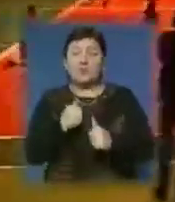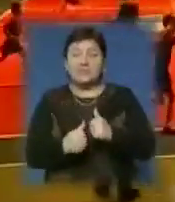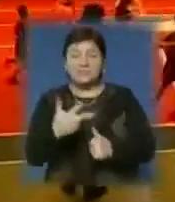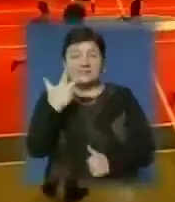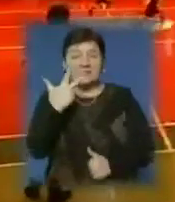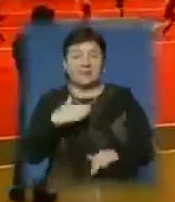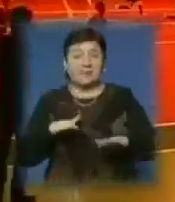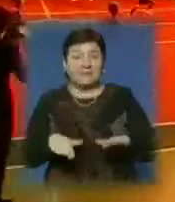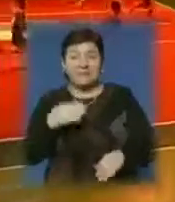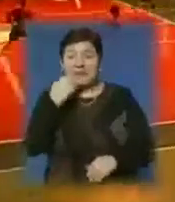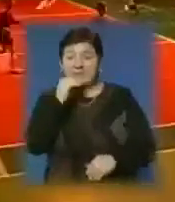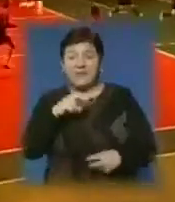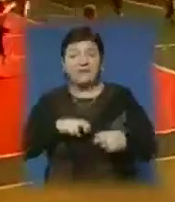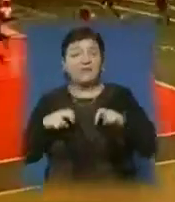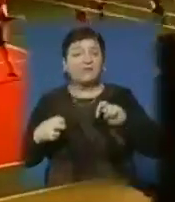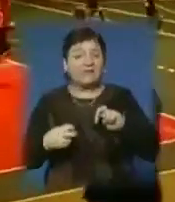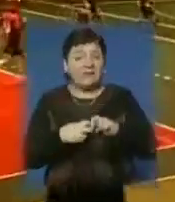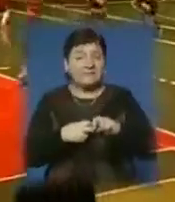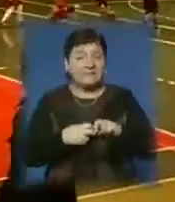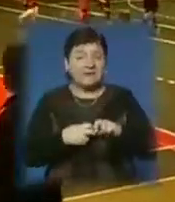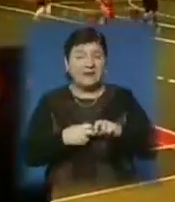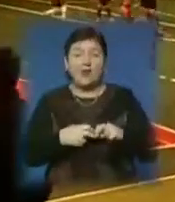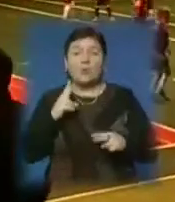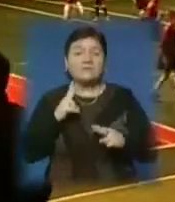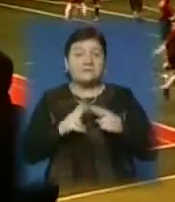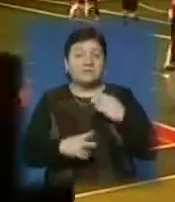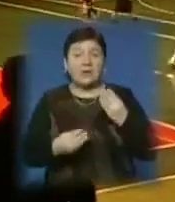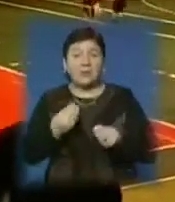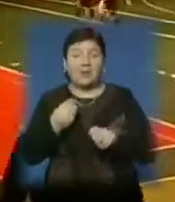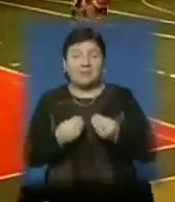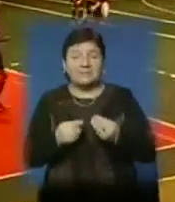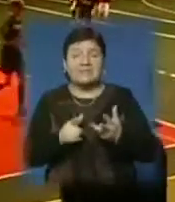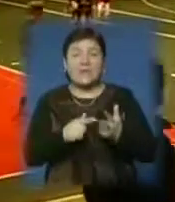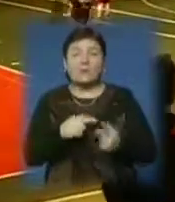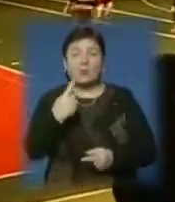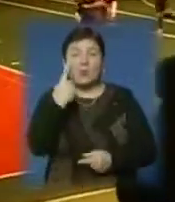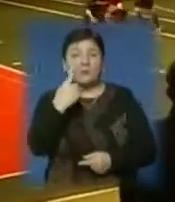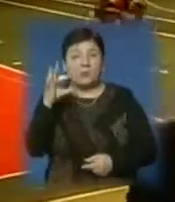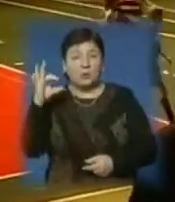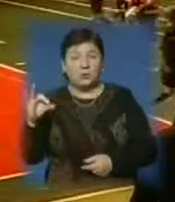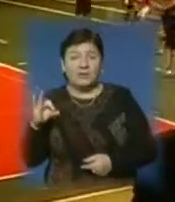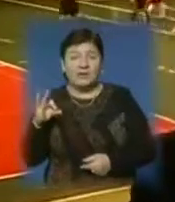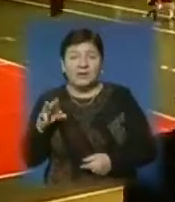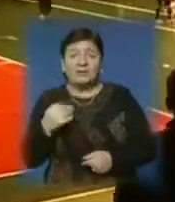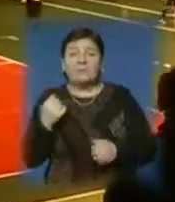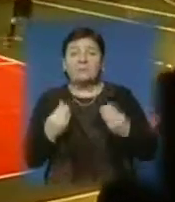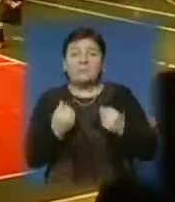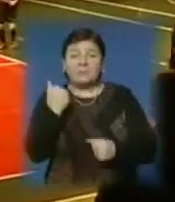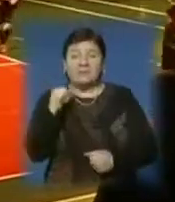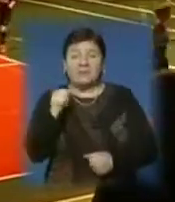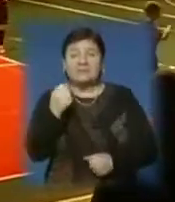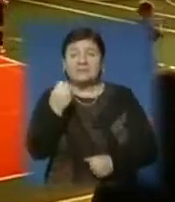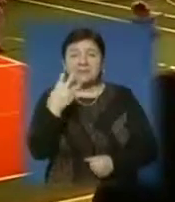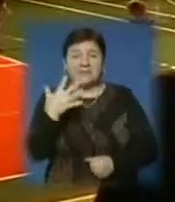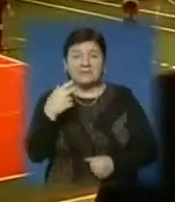місце кращою стала Івано-Франківська Ніка. У завершальному матчі вона з рахунком 1-0 здолала ДЮСШ-15